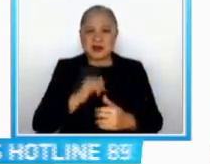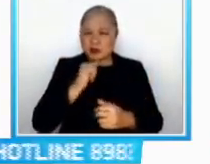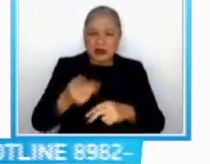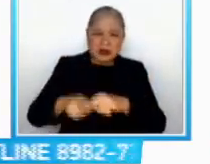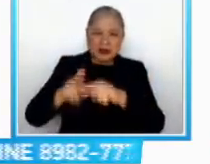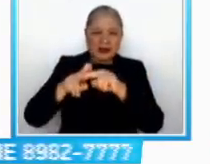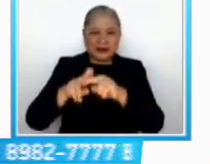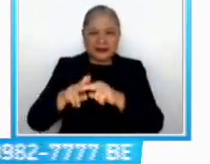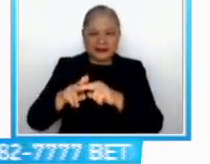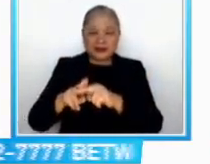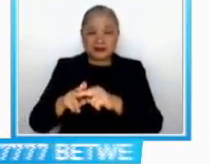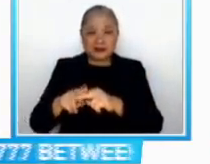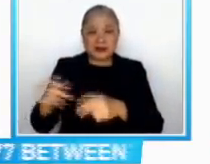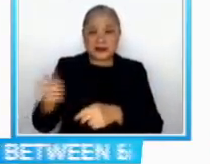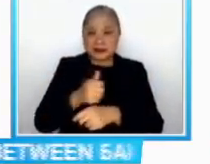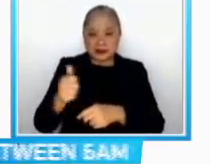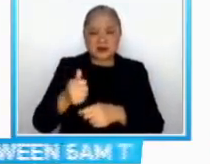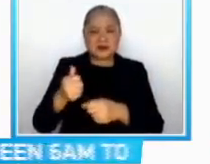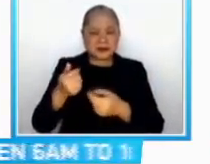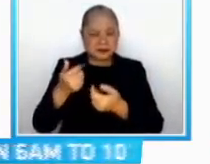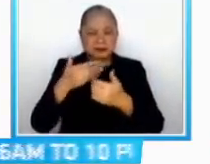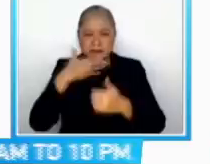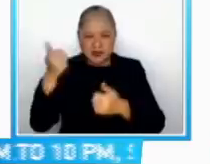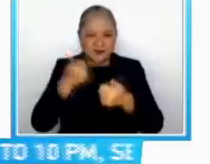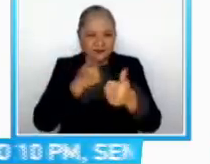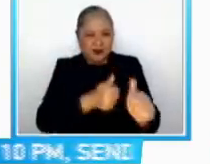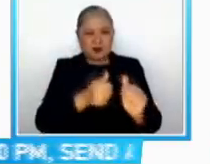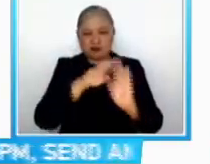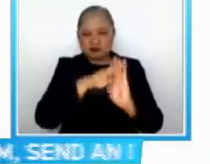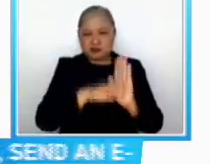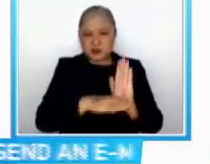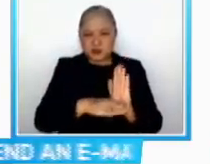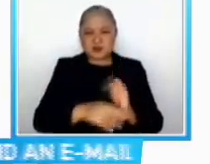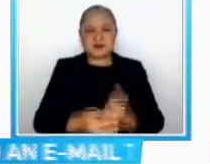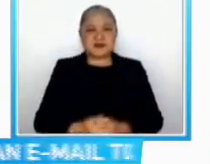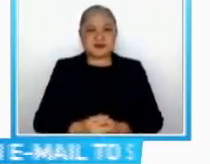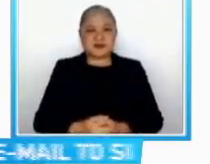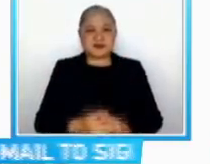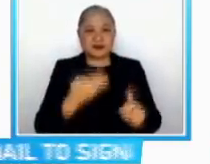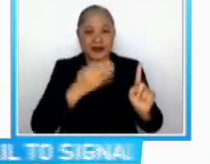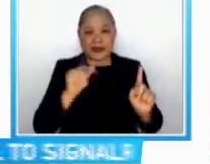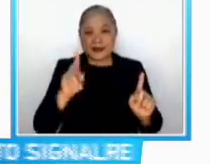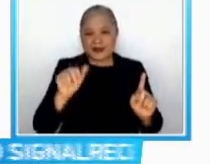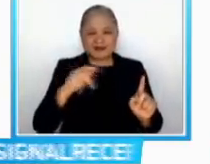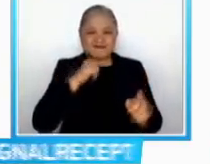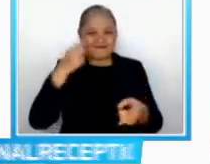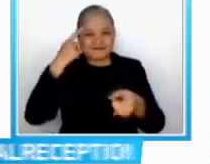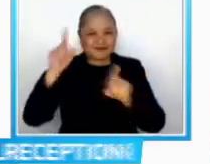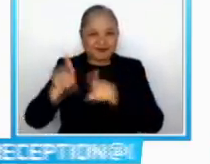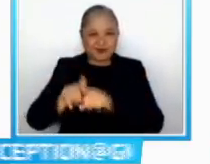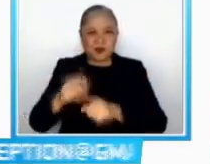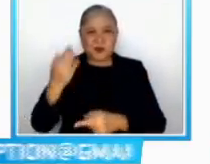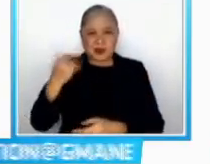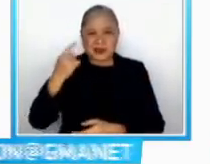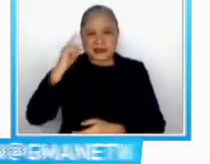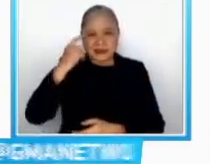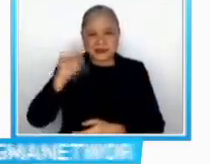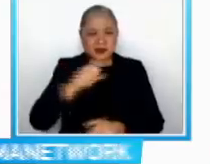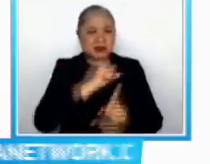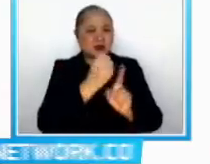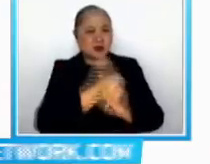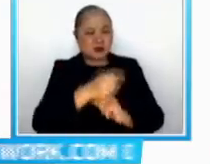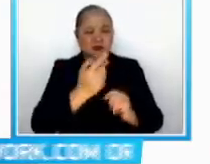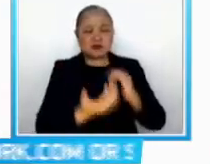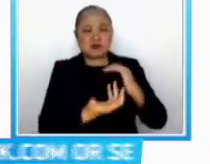sundin ang tarifa Di naman pabor dito si Adrian Ailes, Anya, isipin din dapat ang sitwasyon ng mga pasahero